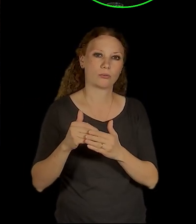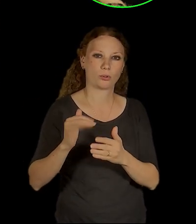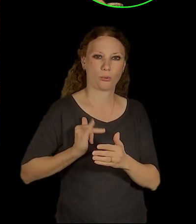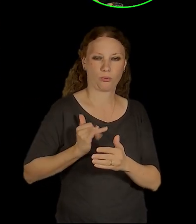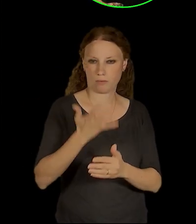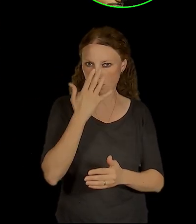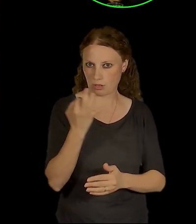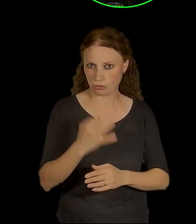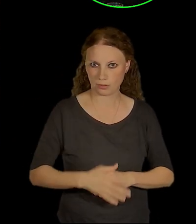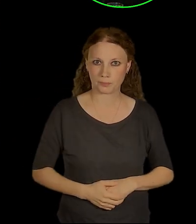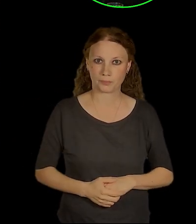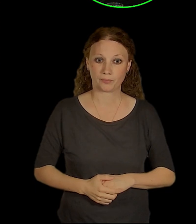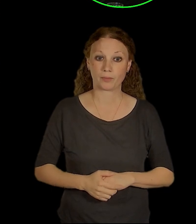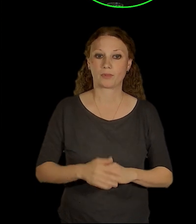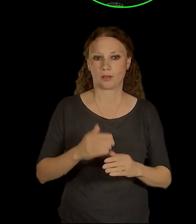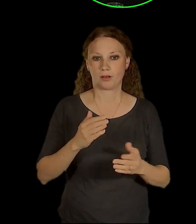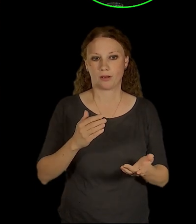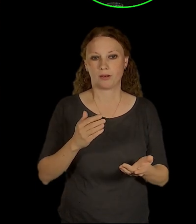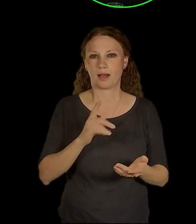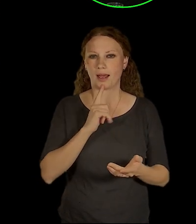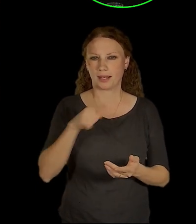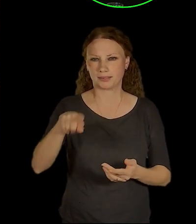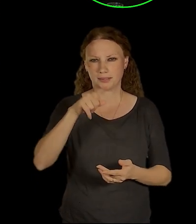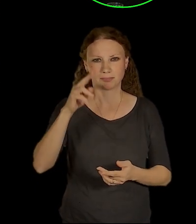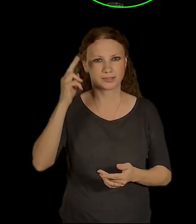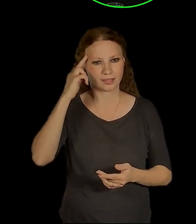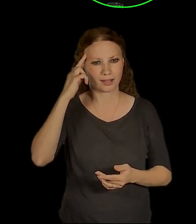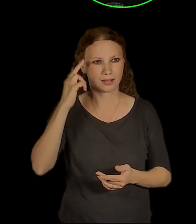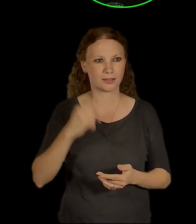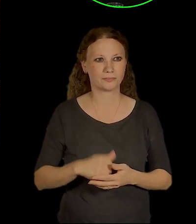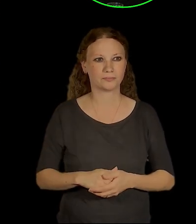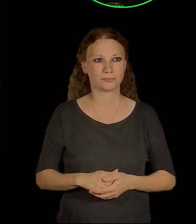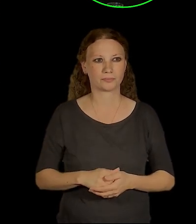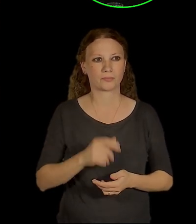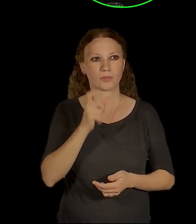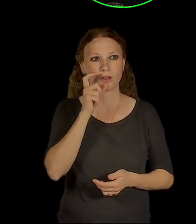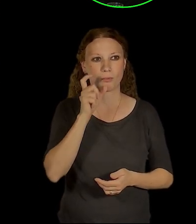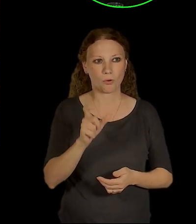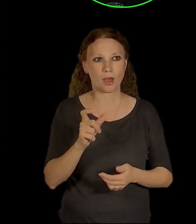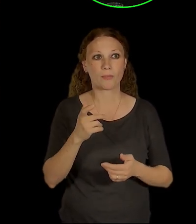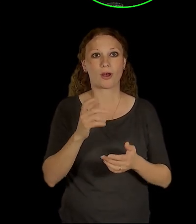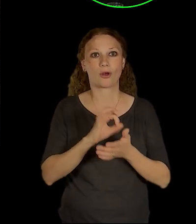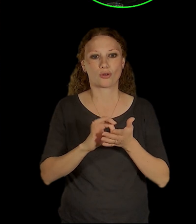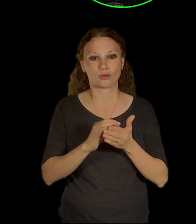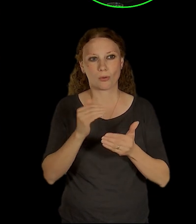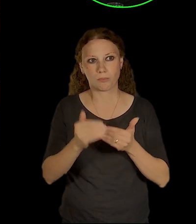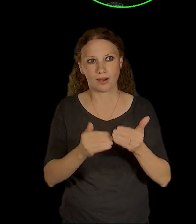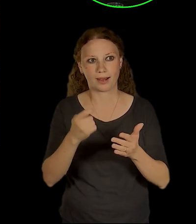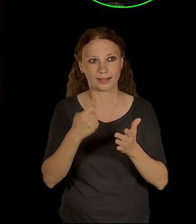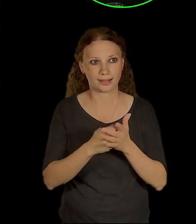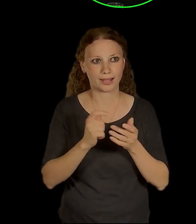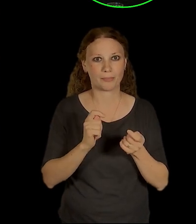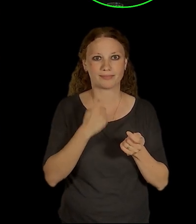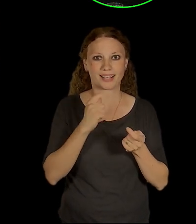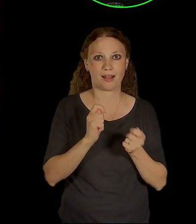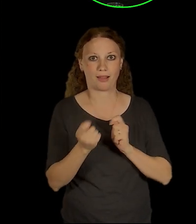rozvitýho vlaku. Asi znáte pojem tekutá nebo fludní doba. Tekutá fludní doba generuje tekuté a